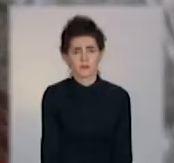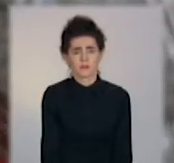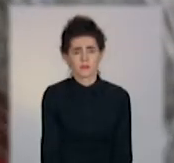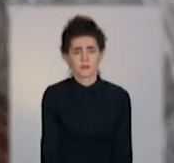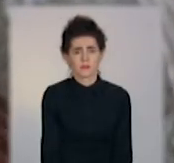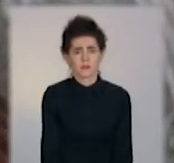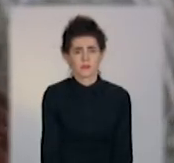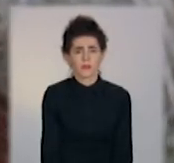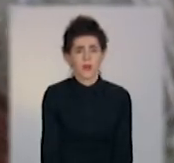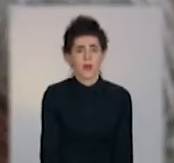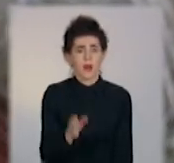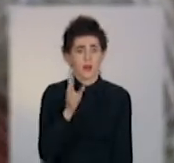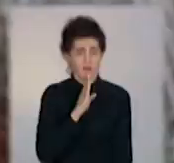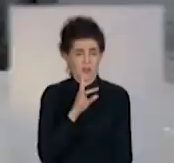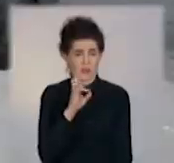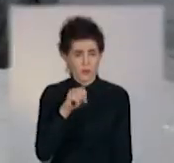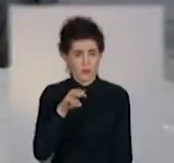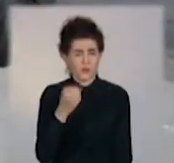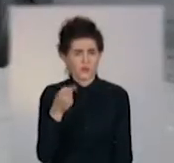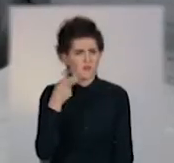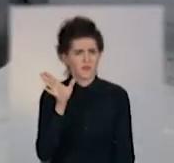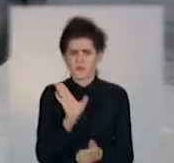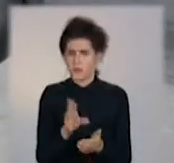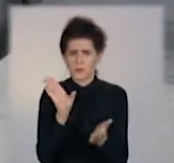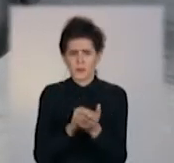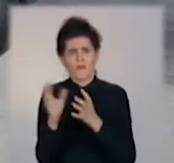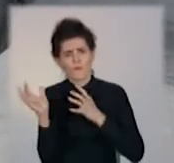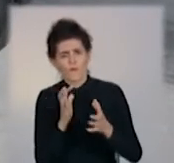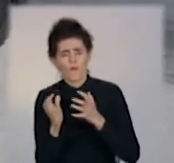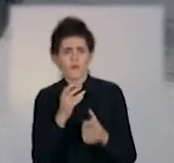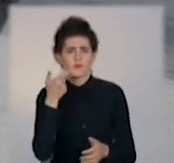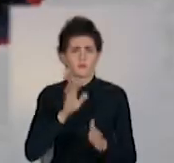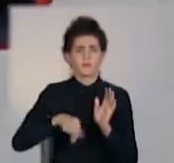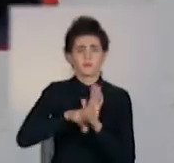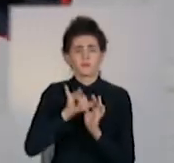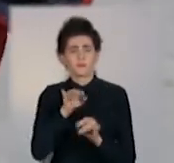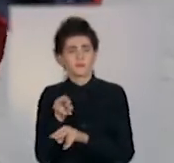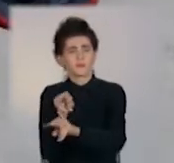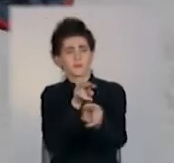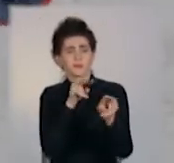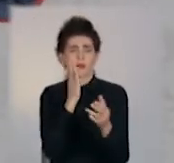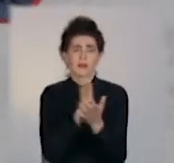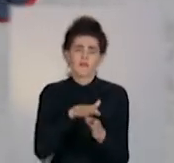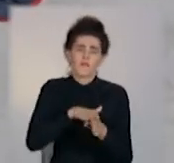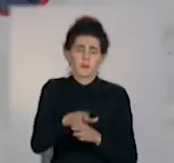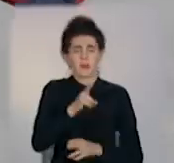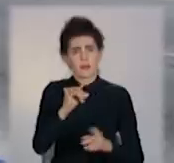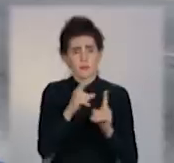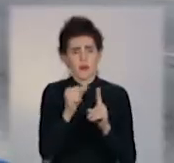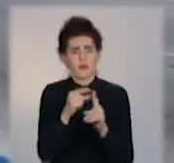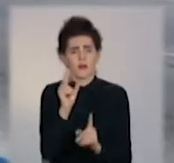Пані Наталя користується громадським транспортом щодня і стежить, чи дотримується у салоні правил карантину.